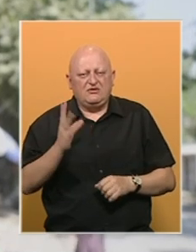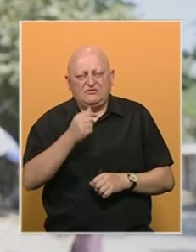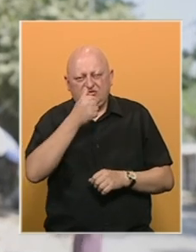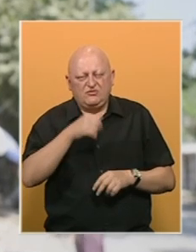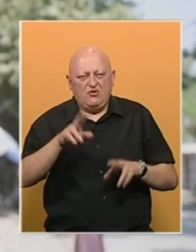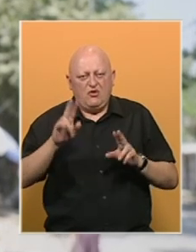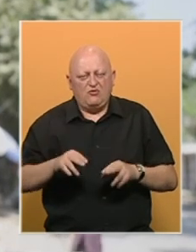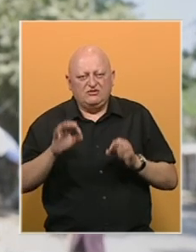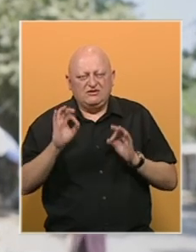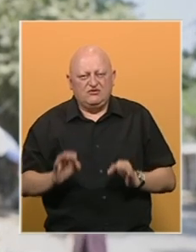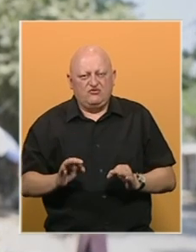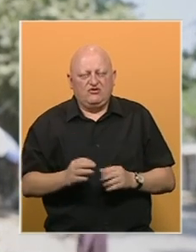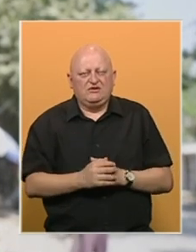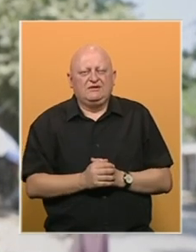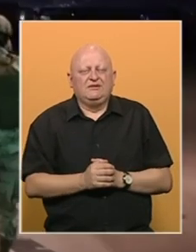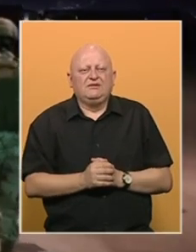da im omogućimo sigurnost.